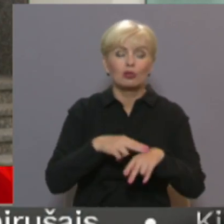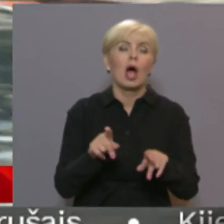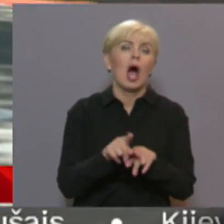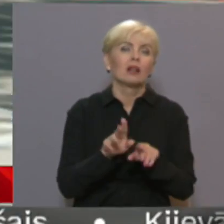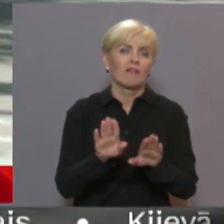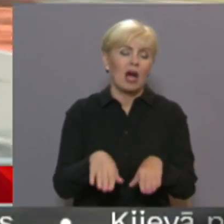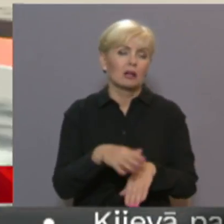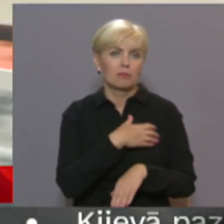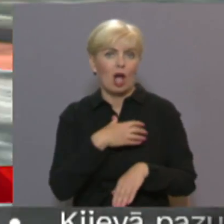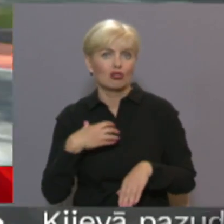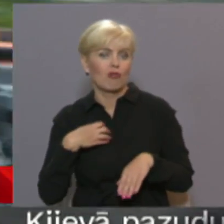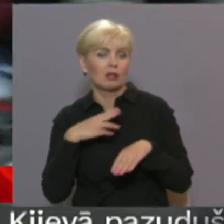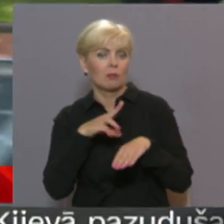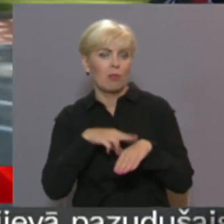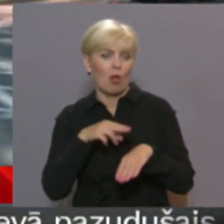policija.